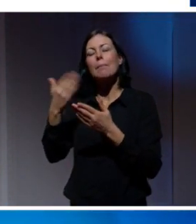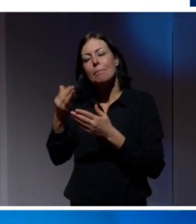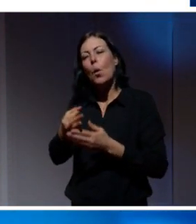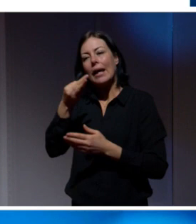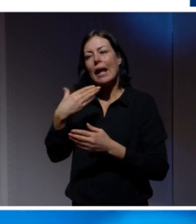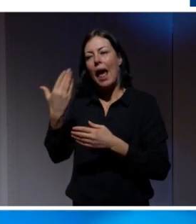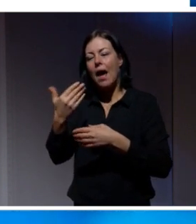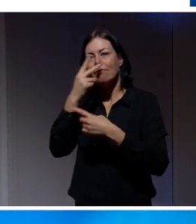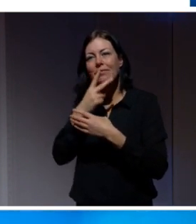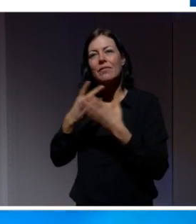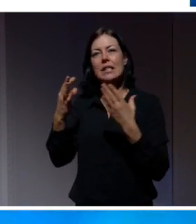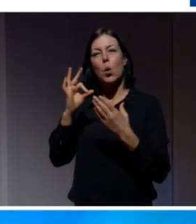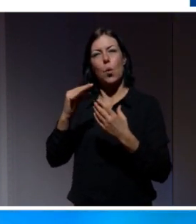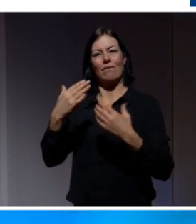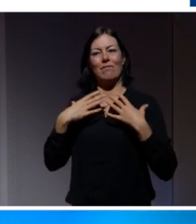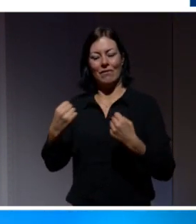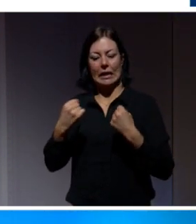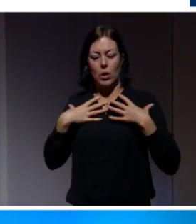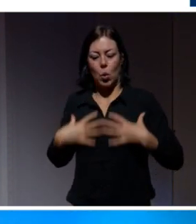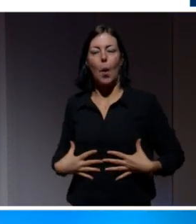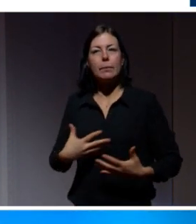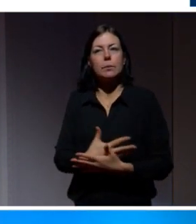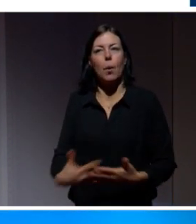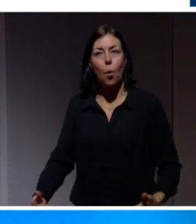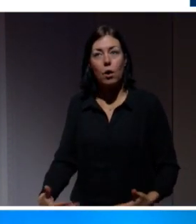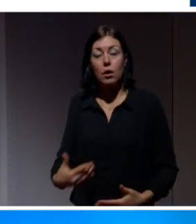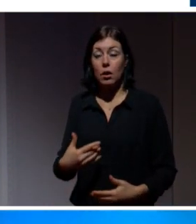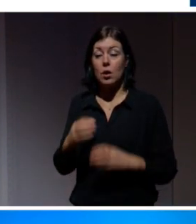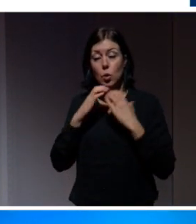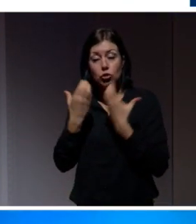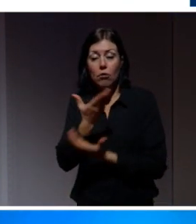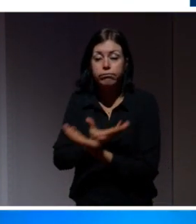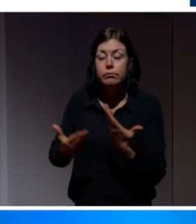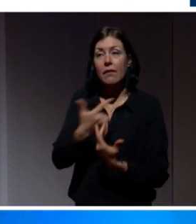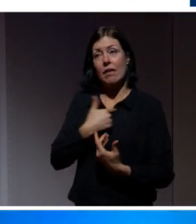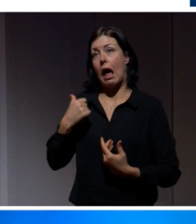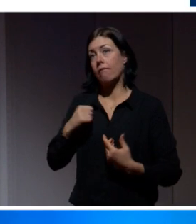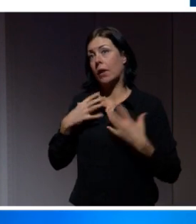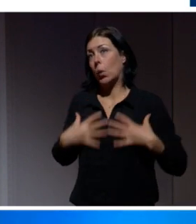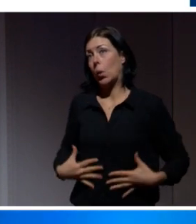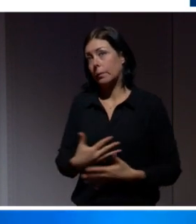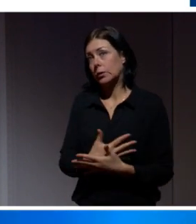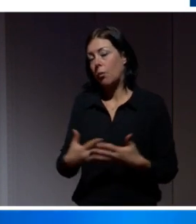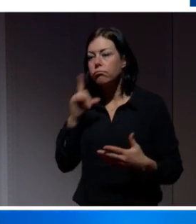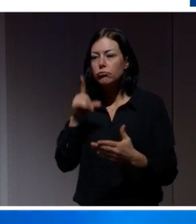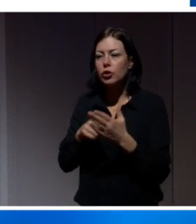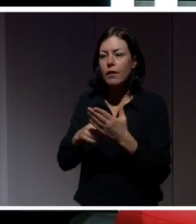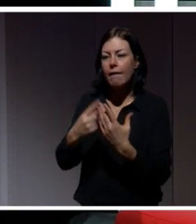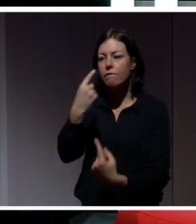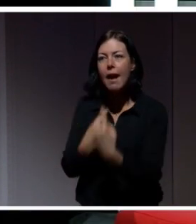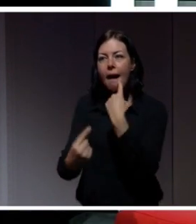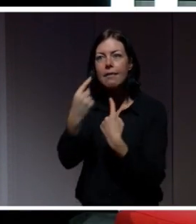vikten av kroppsspråk. Så vi använder vårt kroppsspråk i sociala interaktioner för att faktiskt förhandla